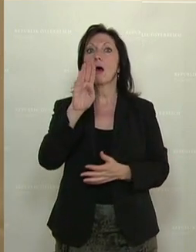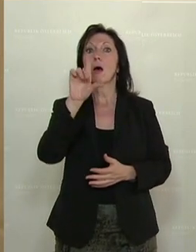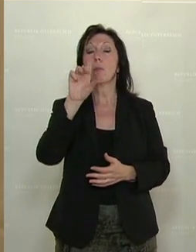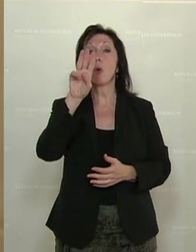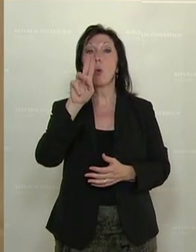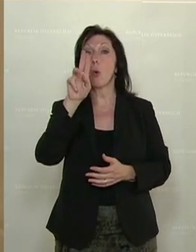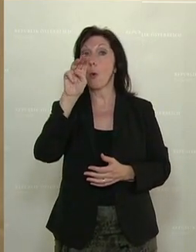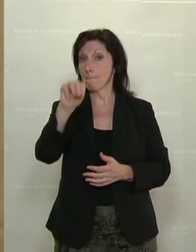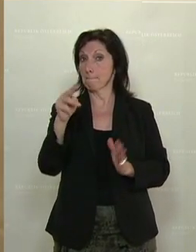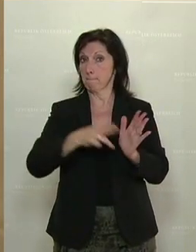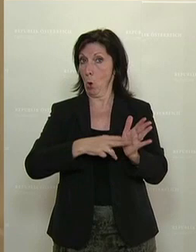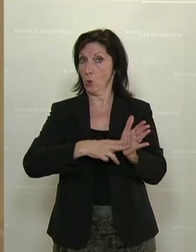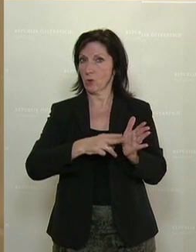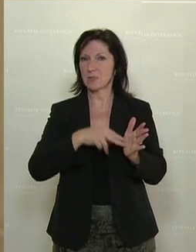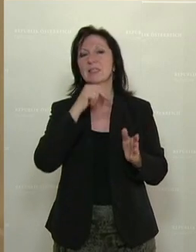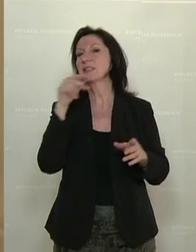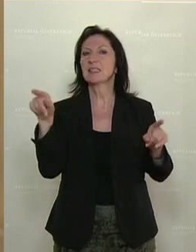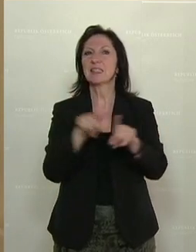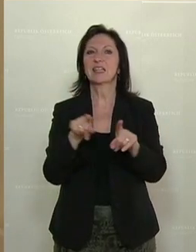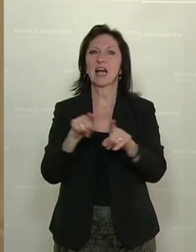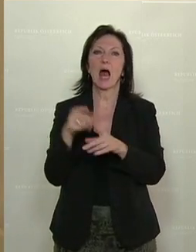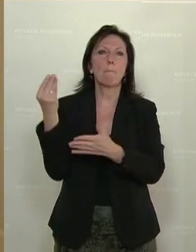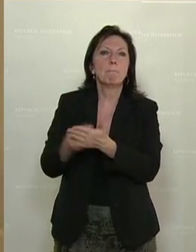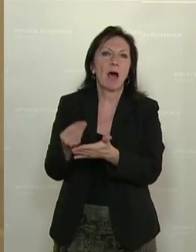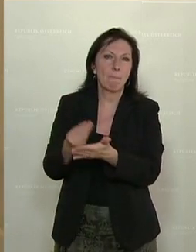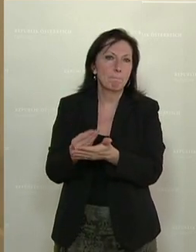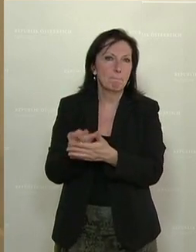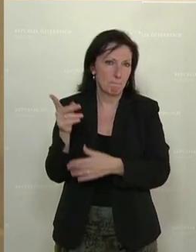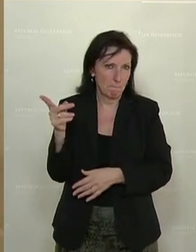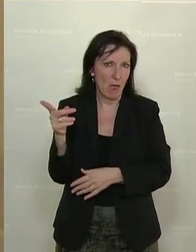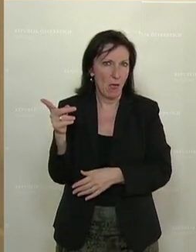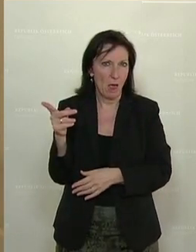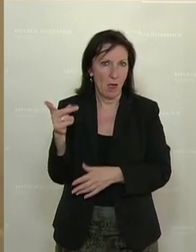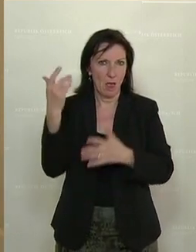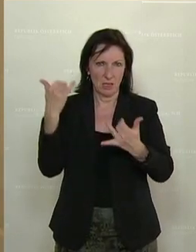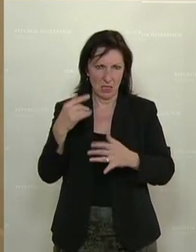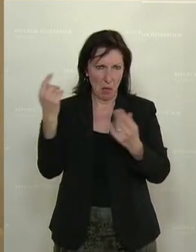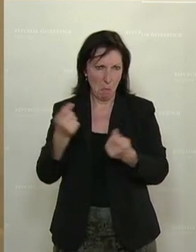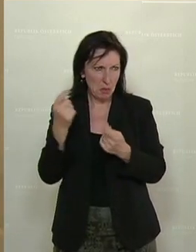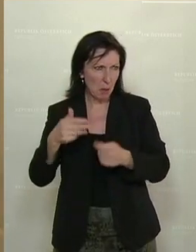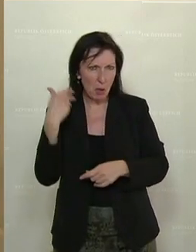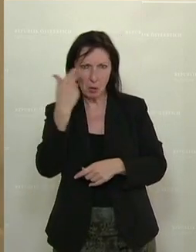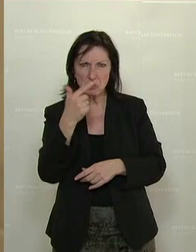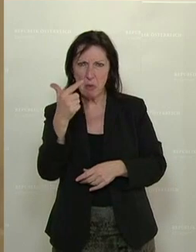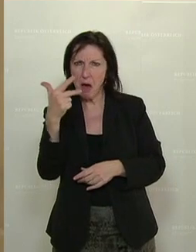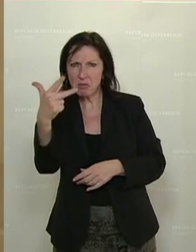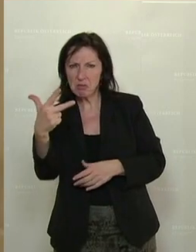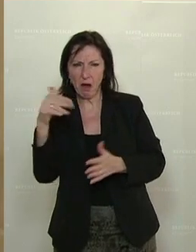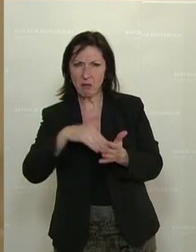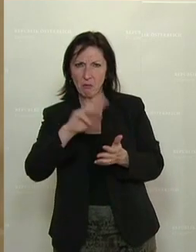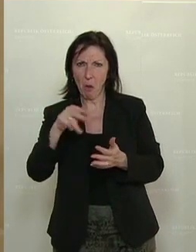nicht so wie die Prämie, die Sie heute betrieben geben, mit 2.000 oder 3.000 Euro eine